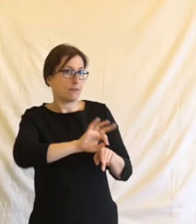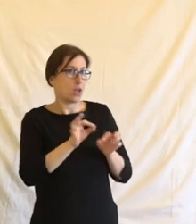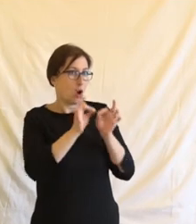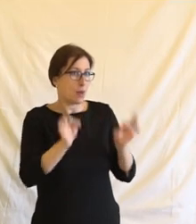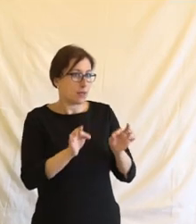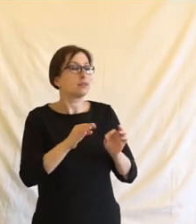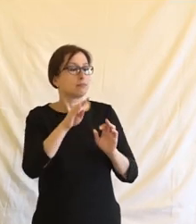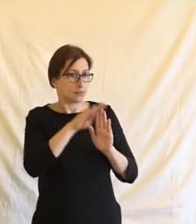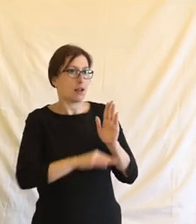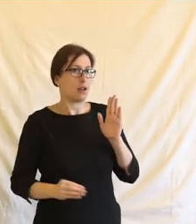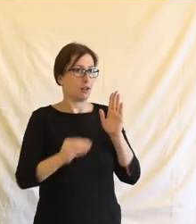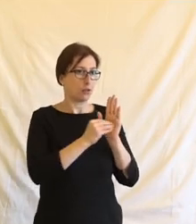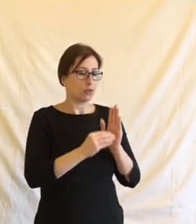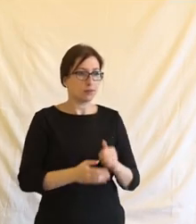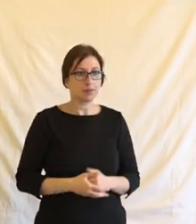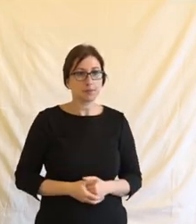pak uzákoněno.